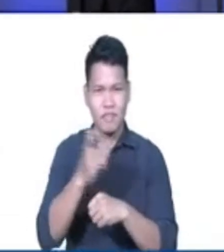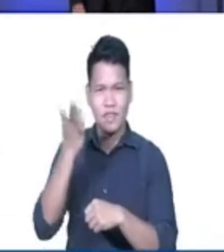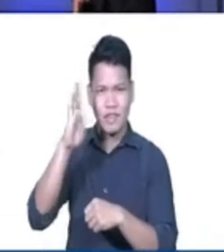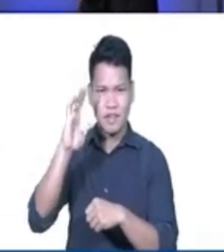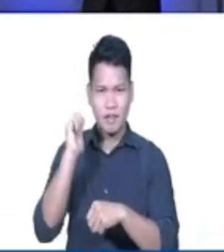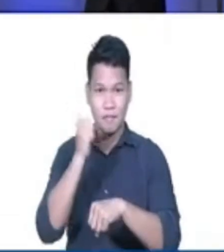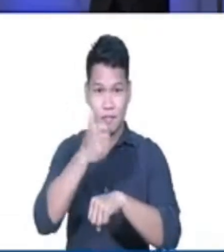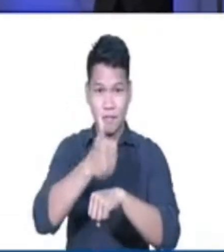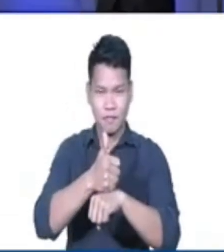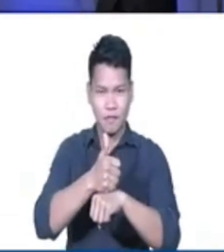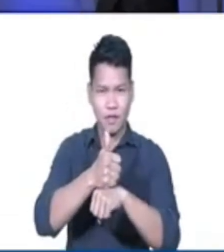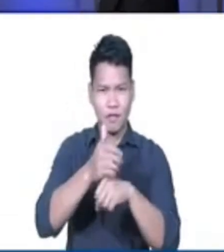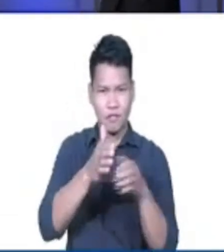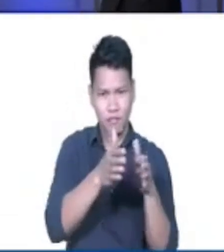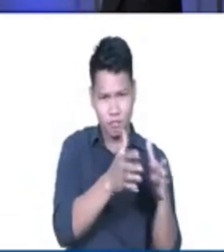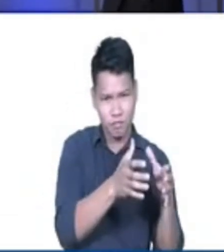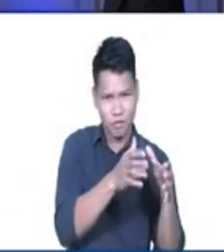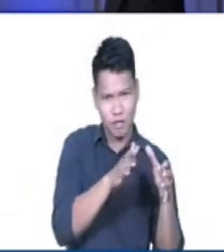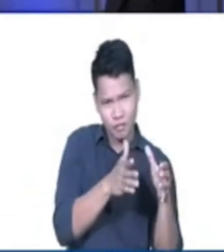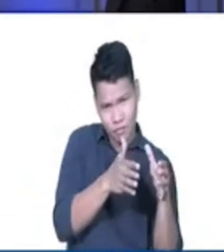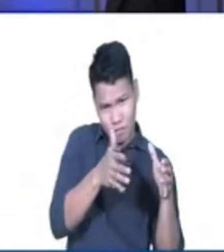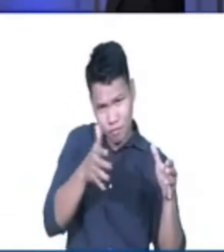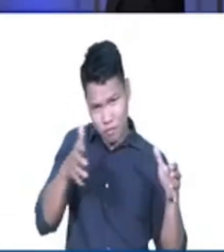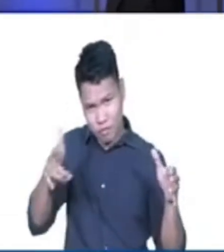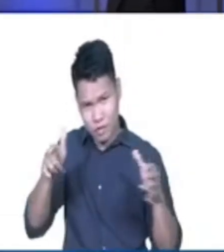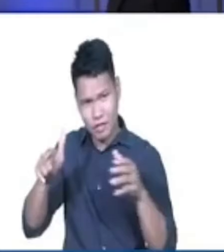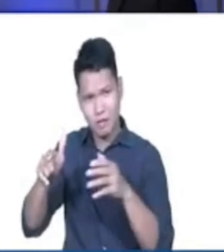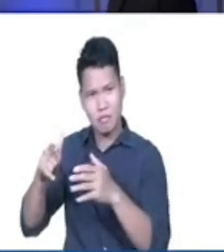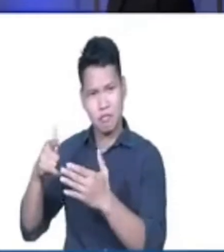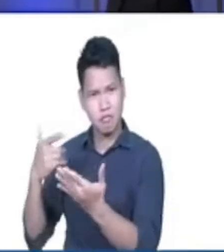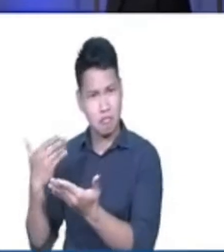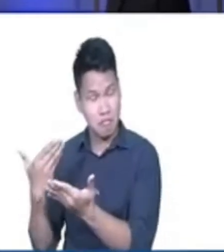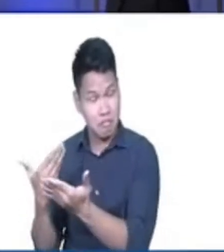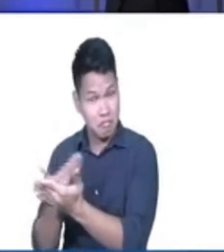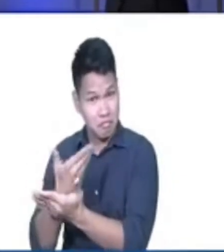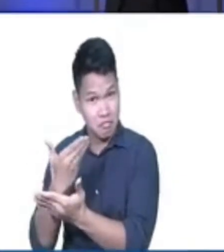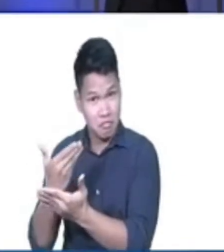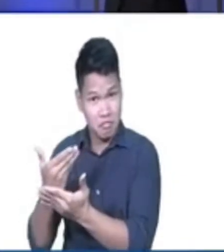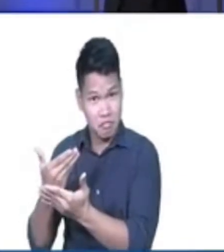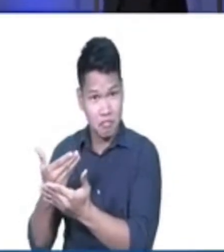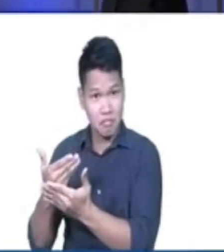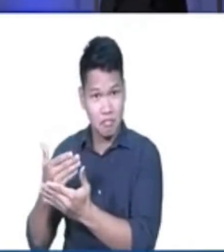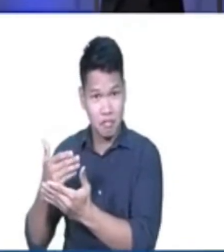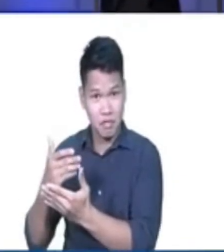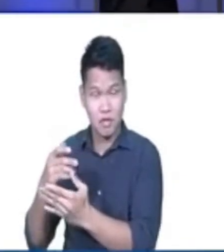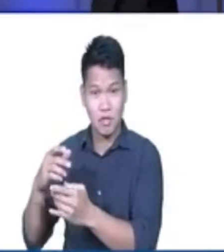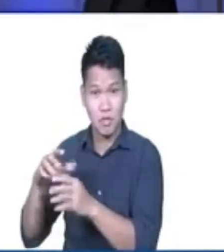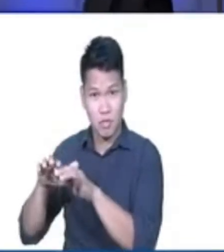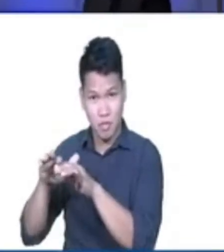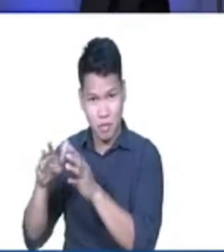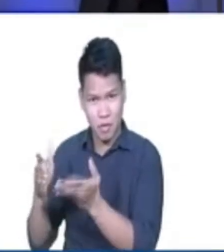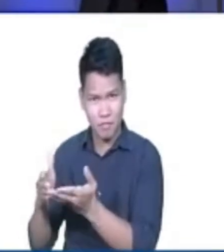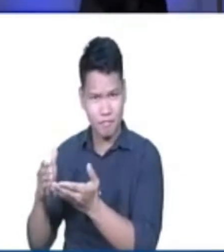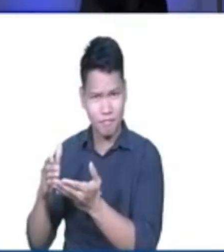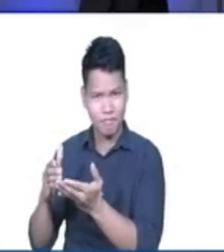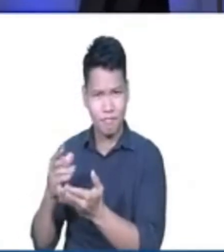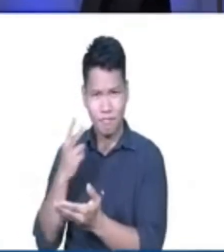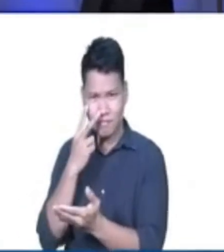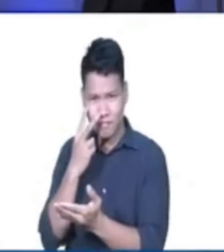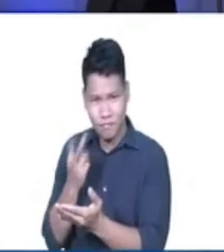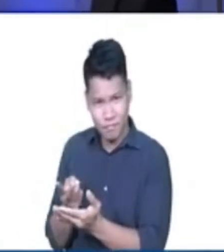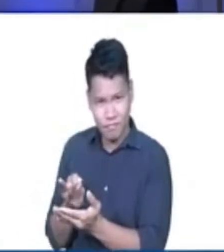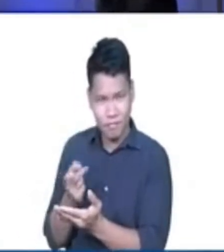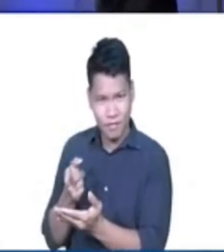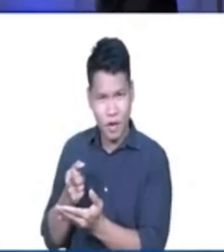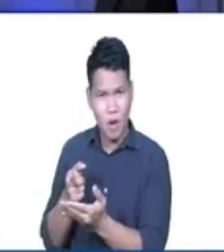looking also the future, the recreated world, pagkatapos po ay titignan po natin